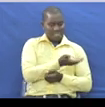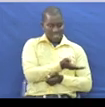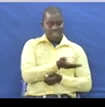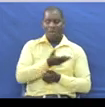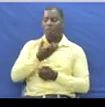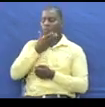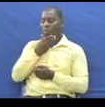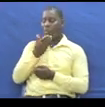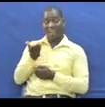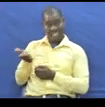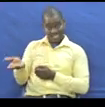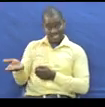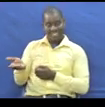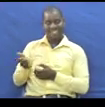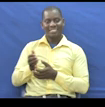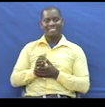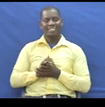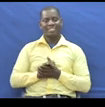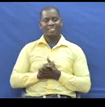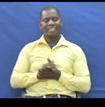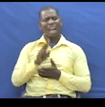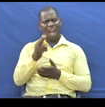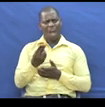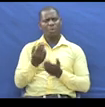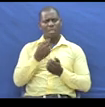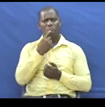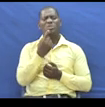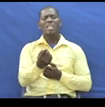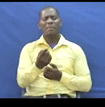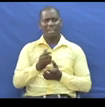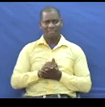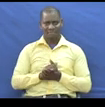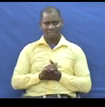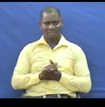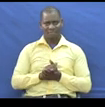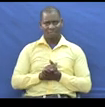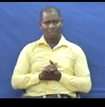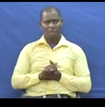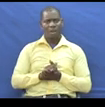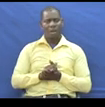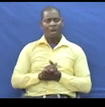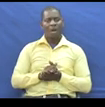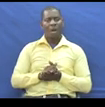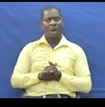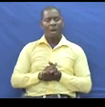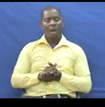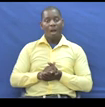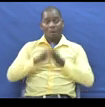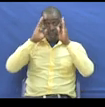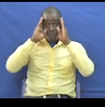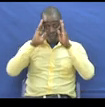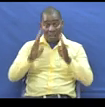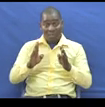Gentlemen Mabibi Na Mabuana Au Kisema Honorable Speaker Nasema Mweshmiwa Speaker